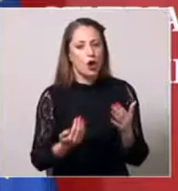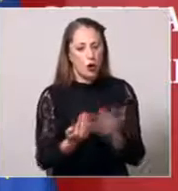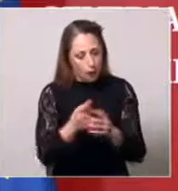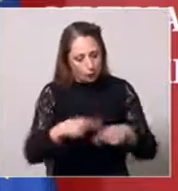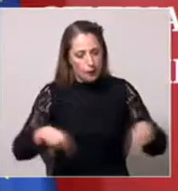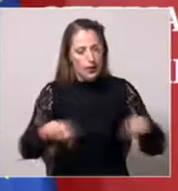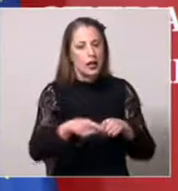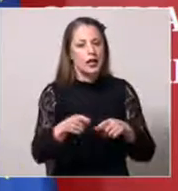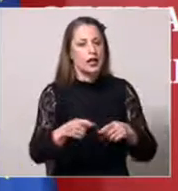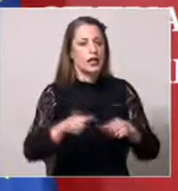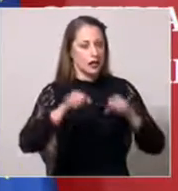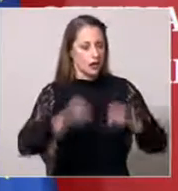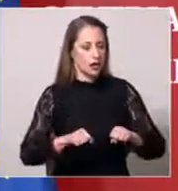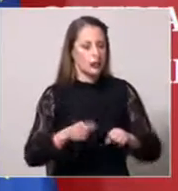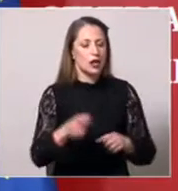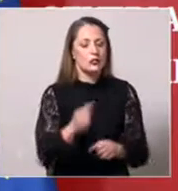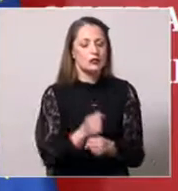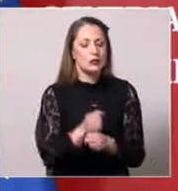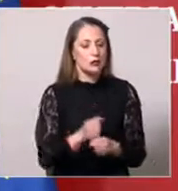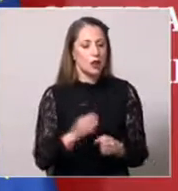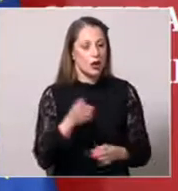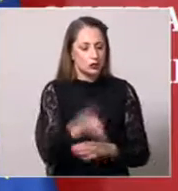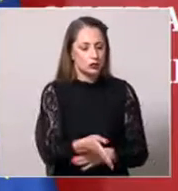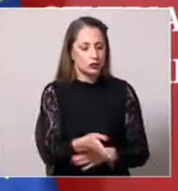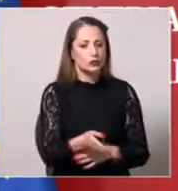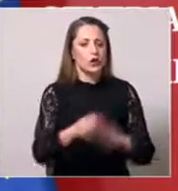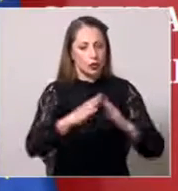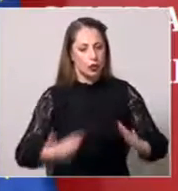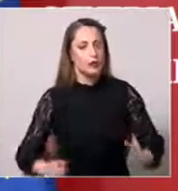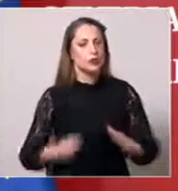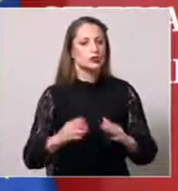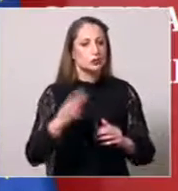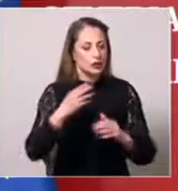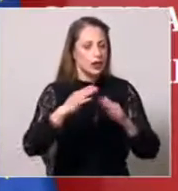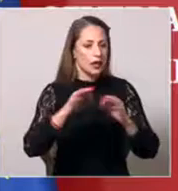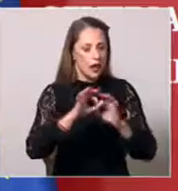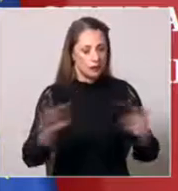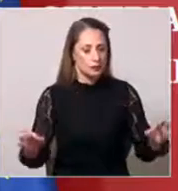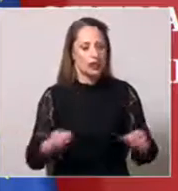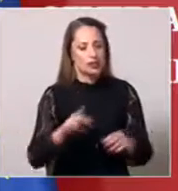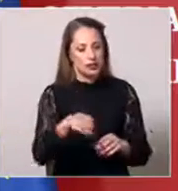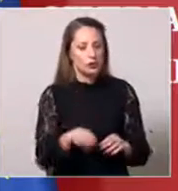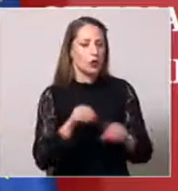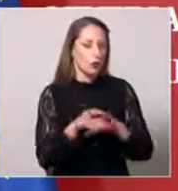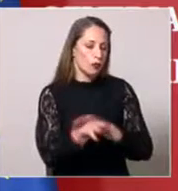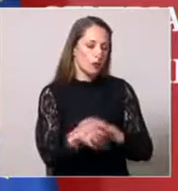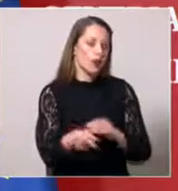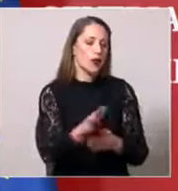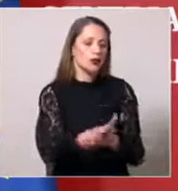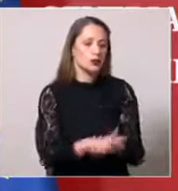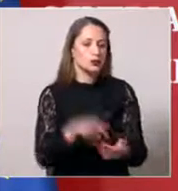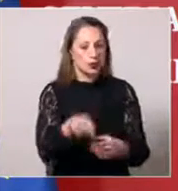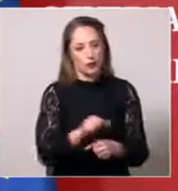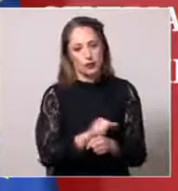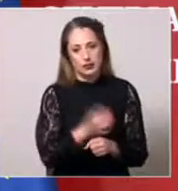и капитал, а во изработката учествуваат домашни и меѓународни експерти и истата ќе биде промовирана во Скопја на почетокот на